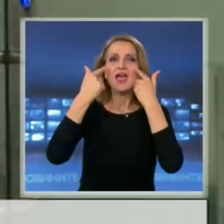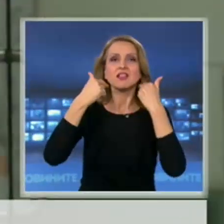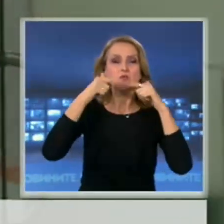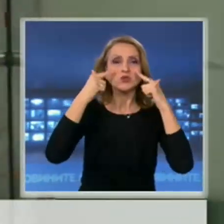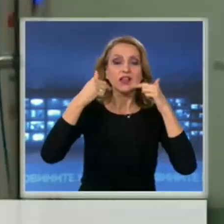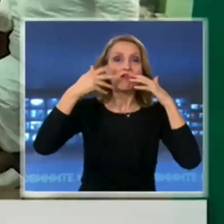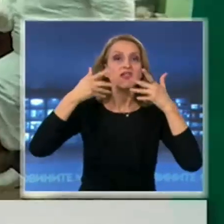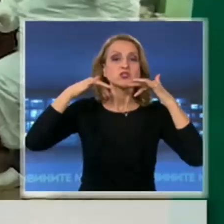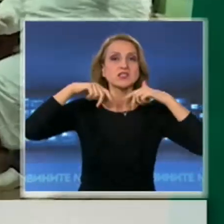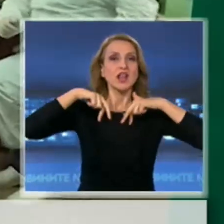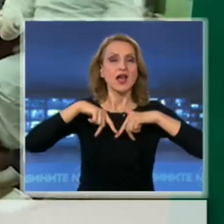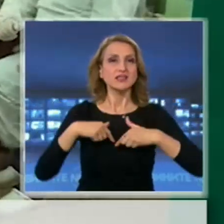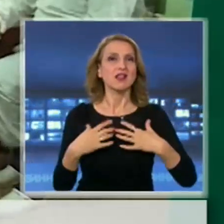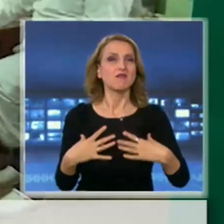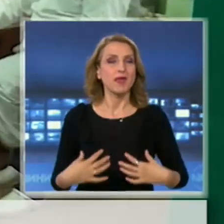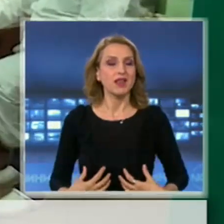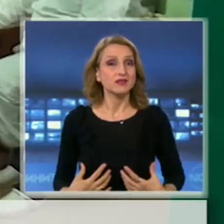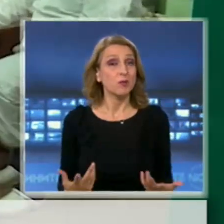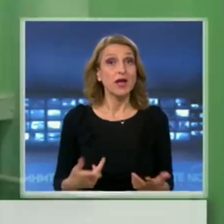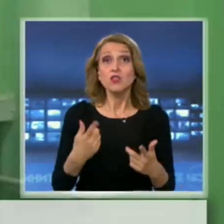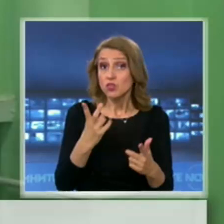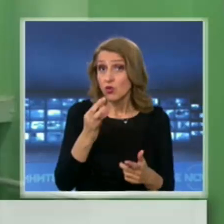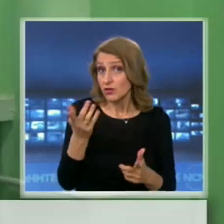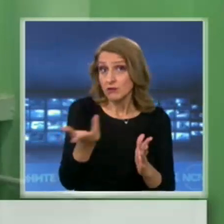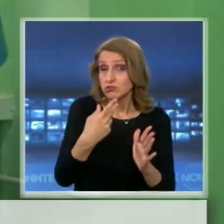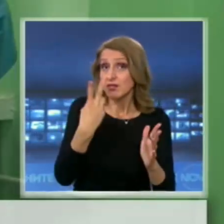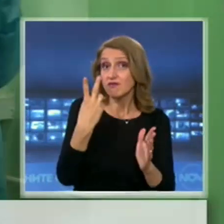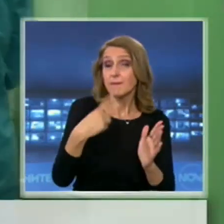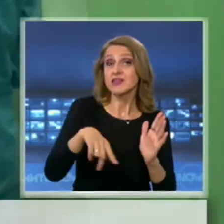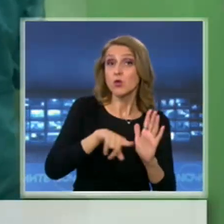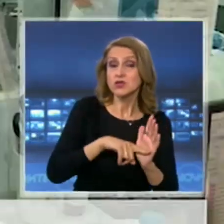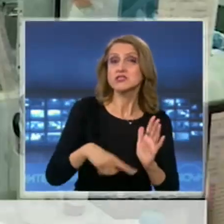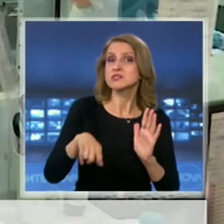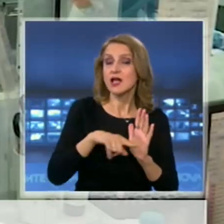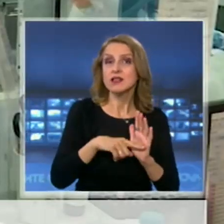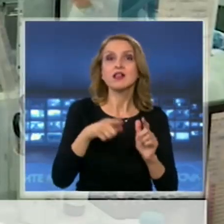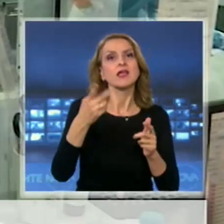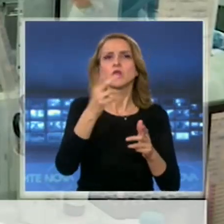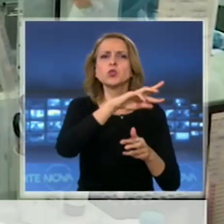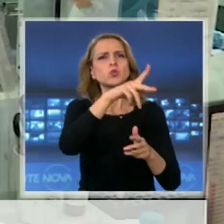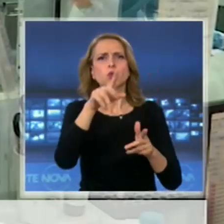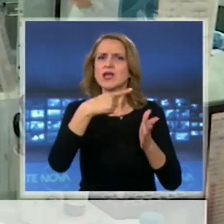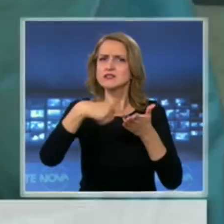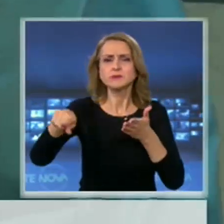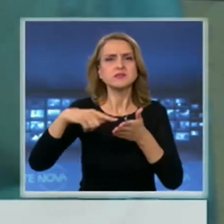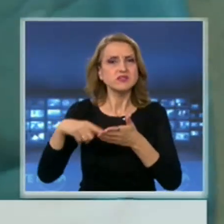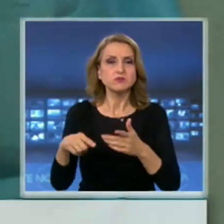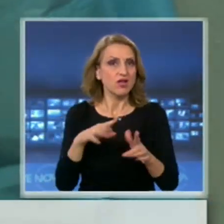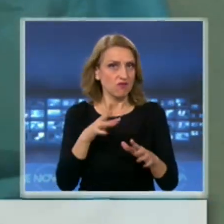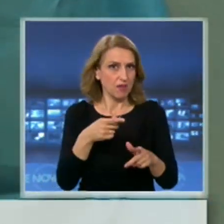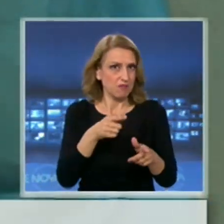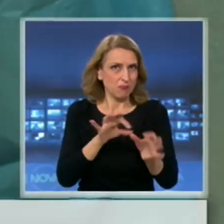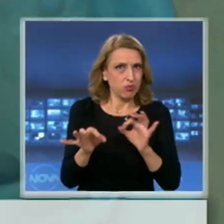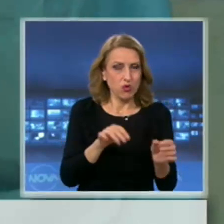обаче в моментната ситуация, в която с два отрицателни теста се изписват пациенти, ненадежна? Не, не бих казал. Това, което ви